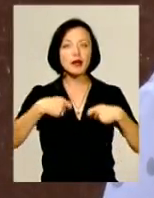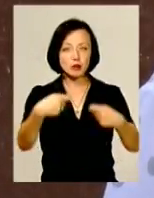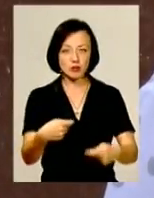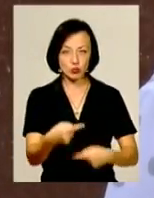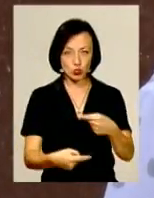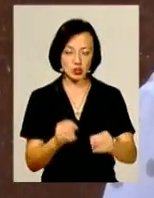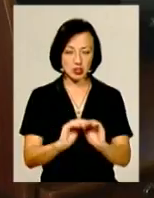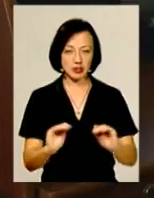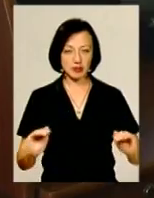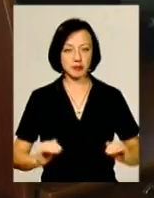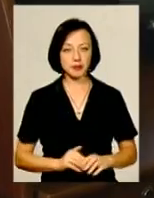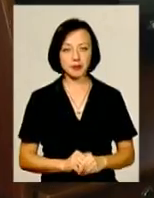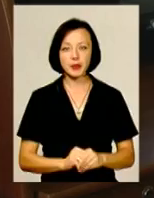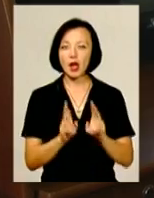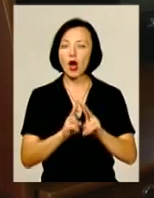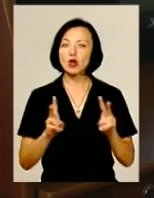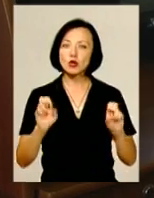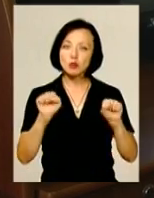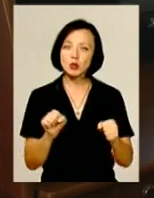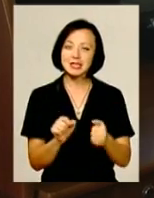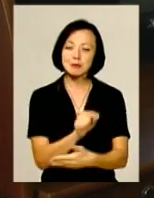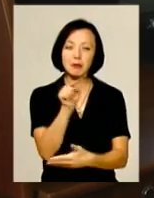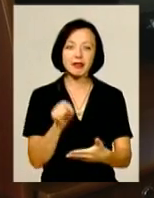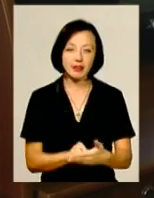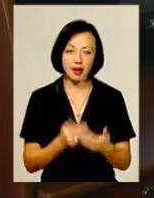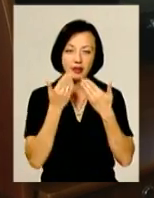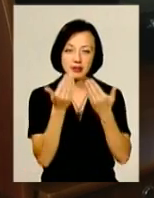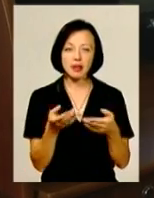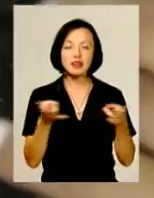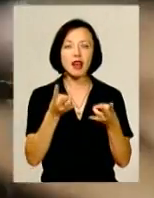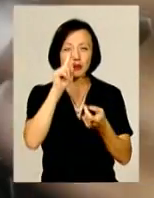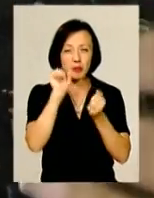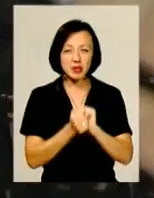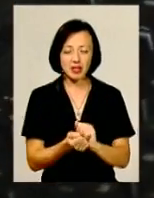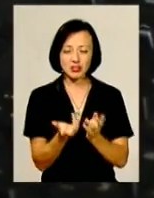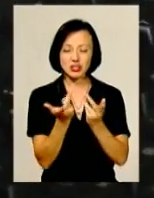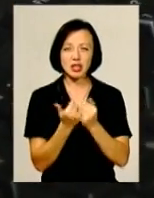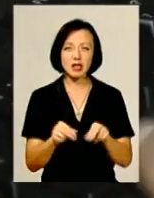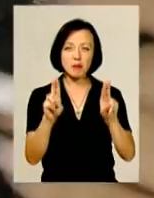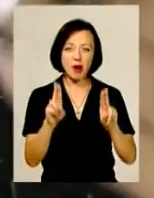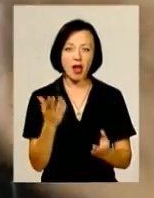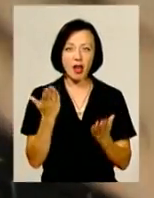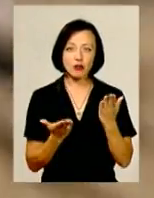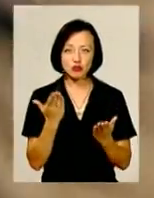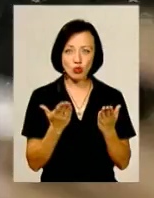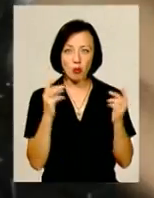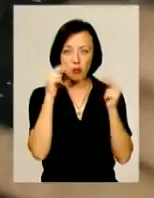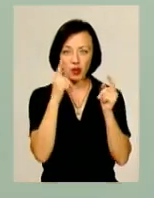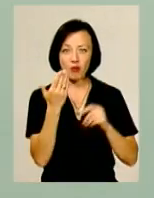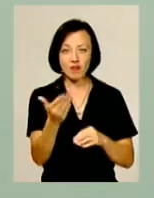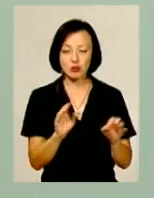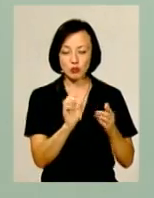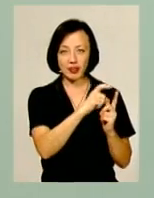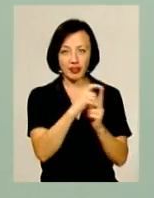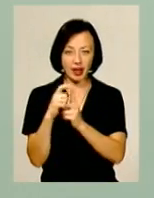наступним поколінням. Та хтось може запитати, на що пам'ятати численні правила, якщо орфографічні помилки у вашому